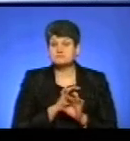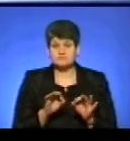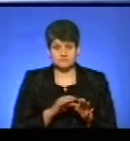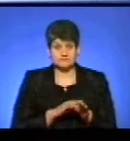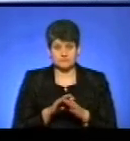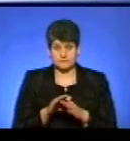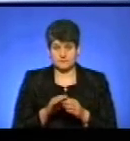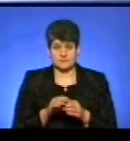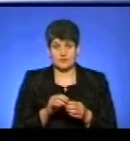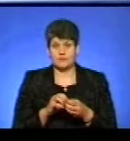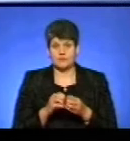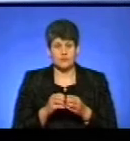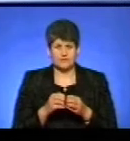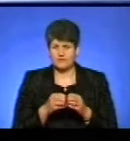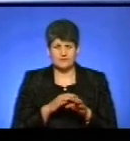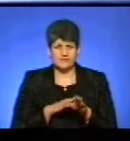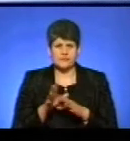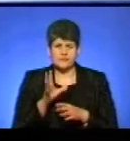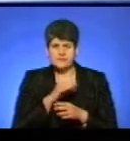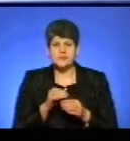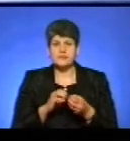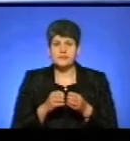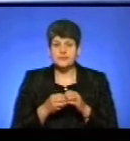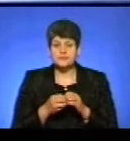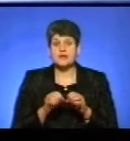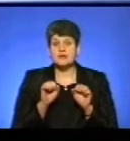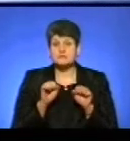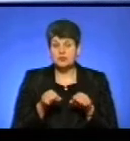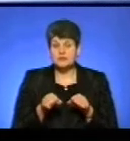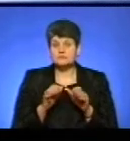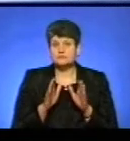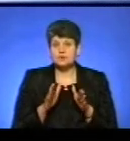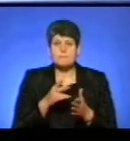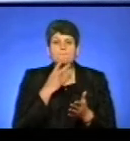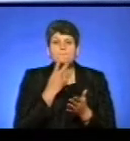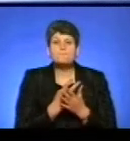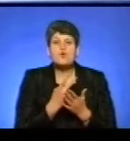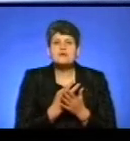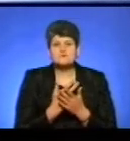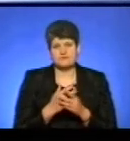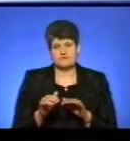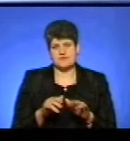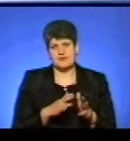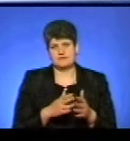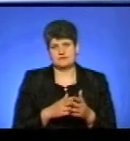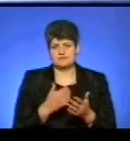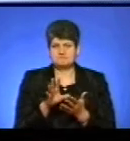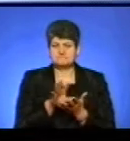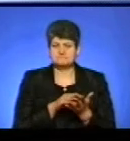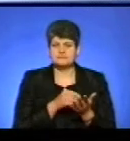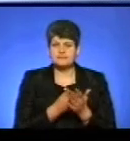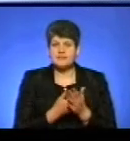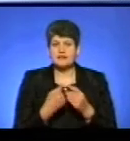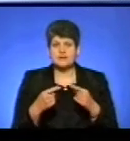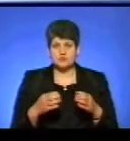із проблемами та випробуваннями, які виникли, але і зуміла стати показовою в діяльності для інших громад. Отож,